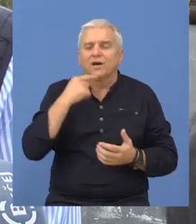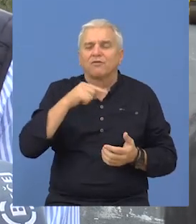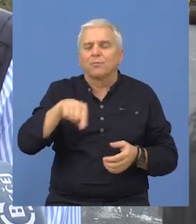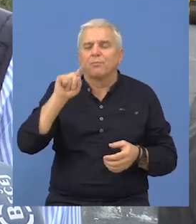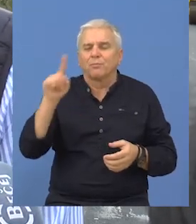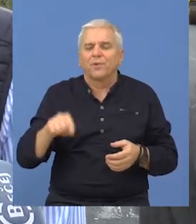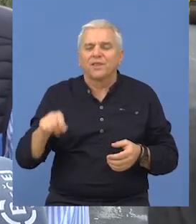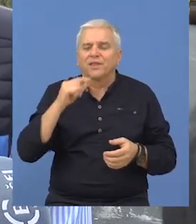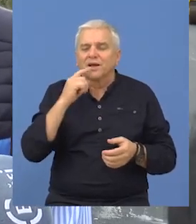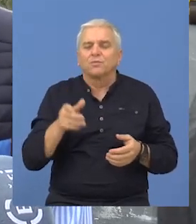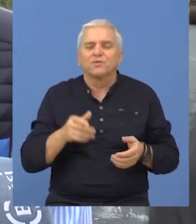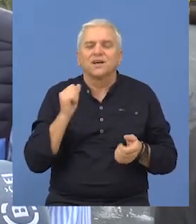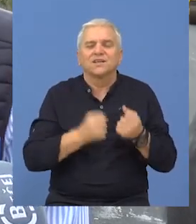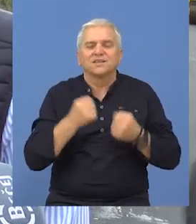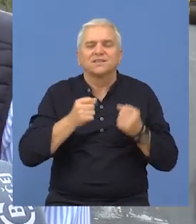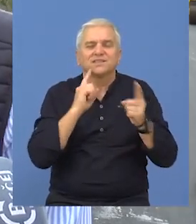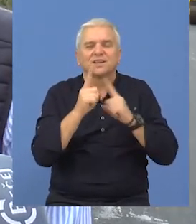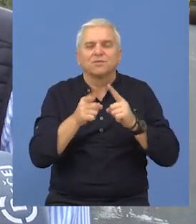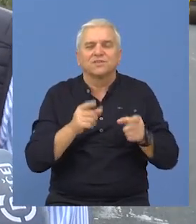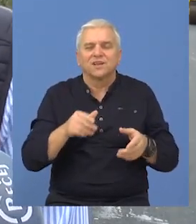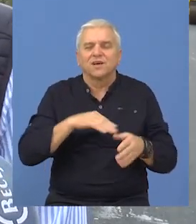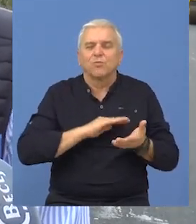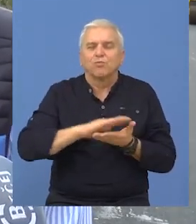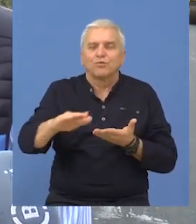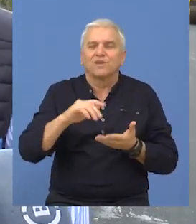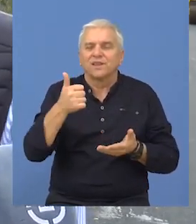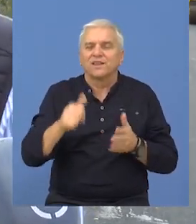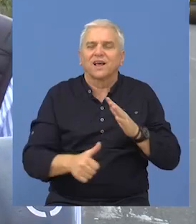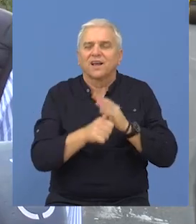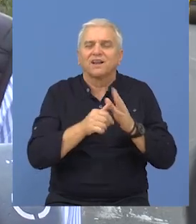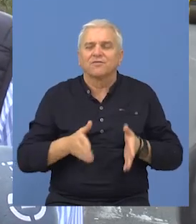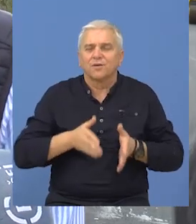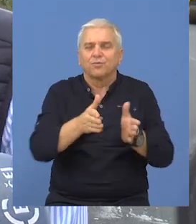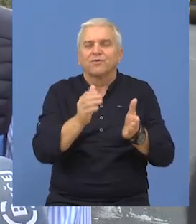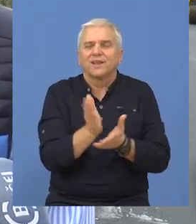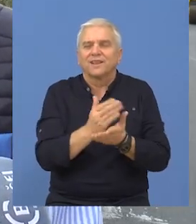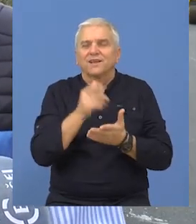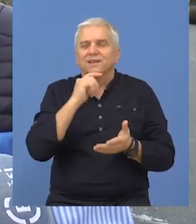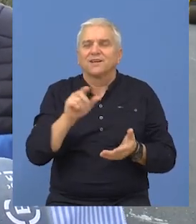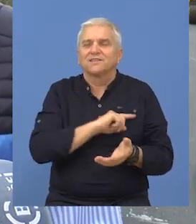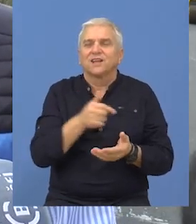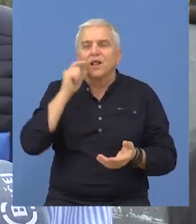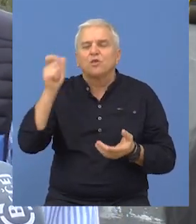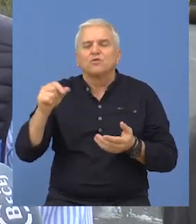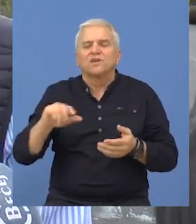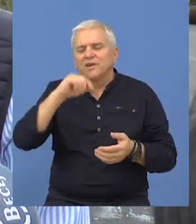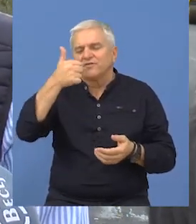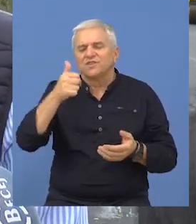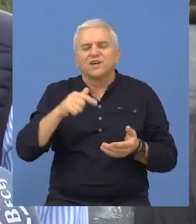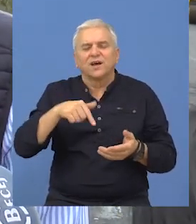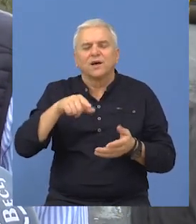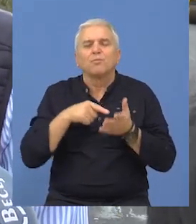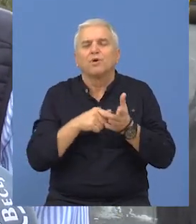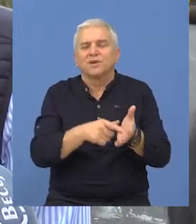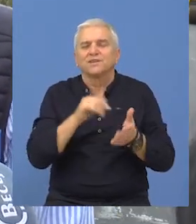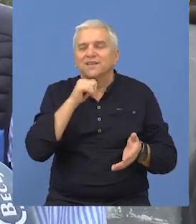pokreće tema saobraćajne infrastrukture, a kao što sam rekao, jedna od najznačajnijih deonica, nešto za čim su građani najviše